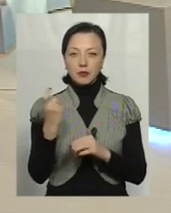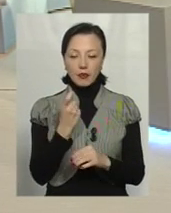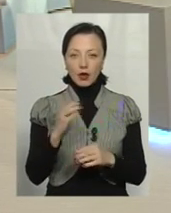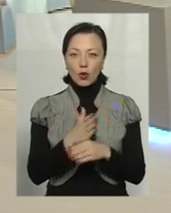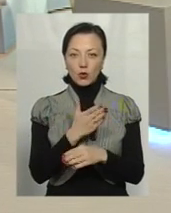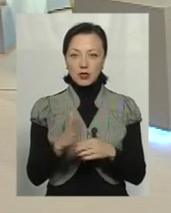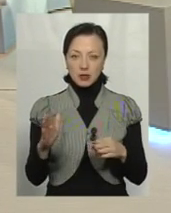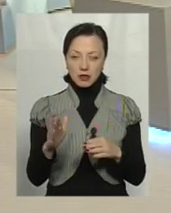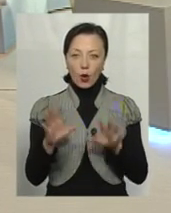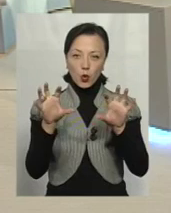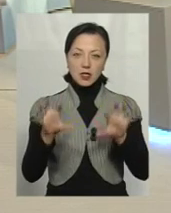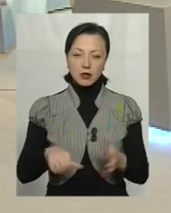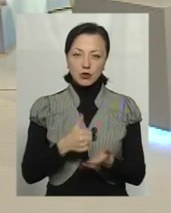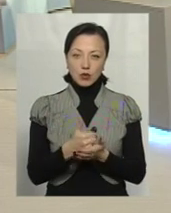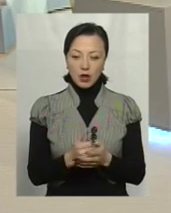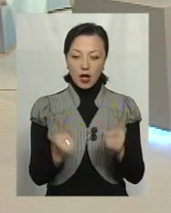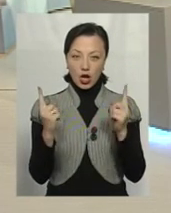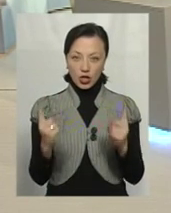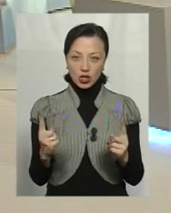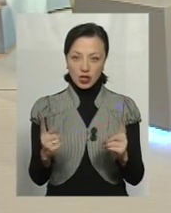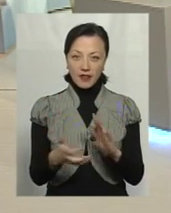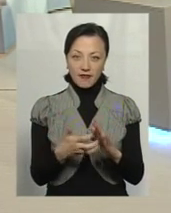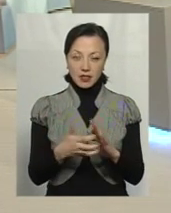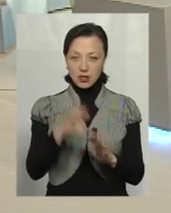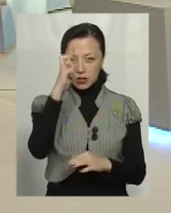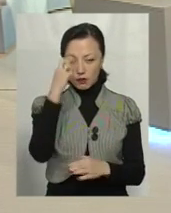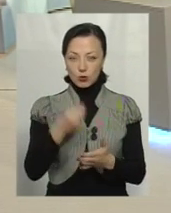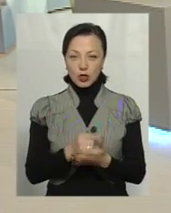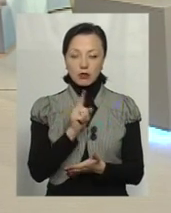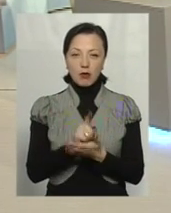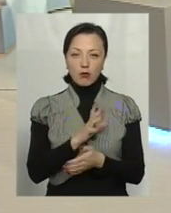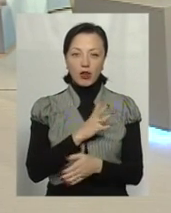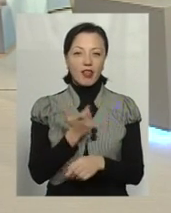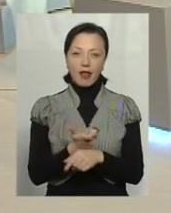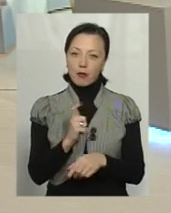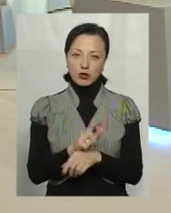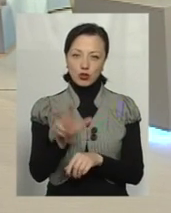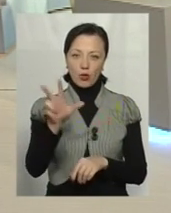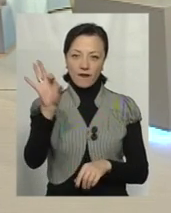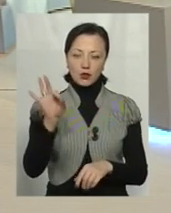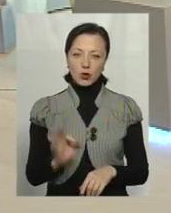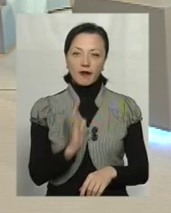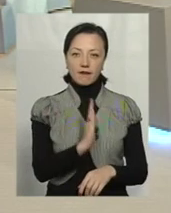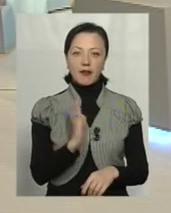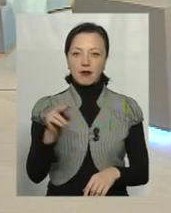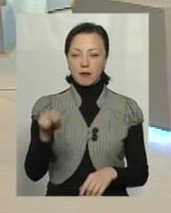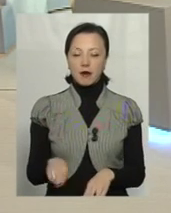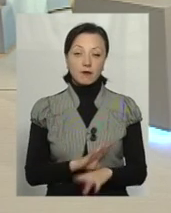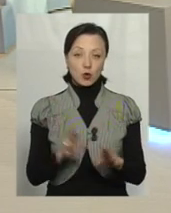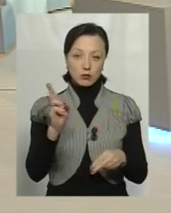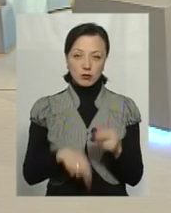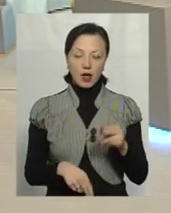Конституції. Граничний дефіцит державного бюджету – не більше 3% ВВП країни. Крапка.